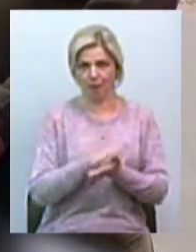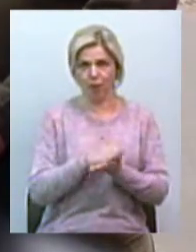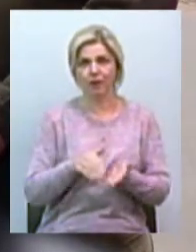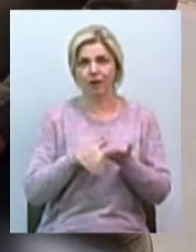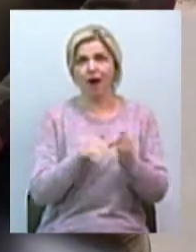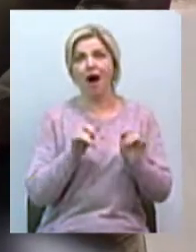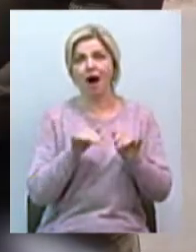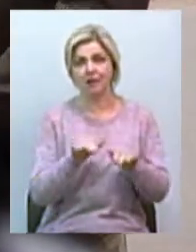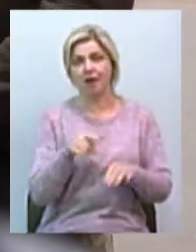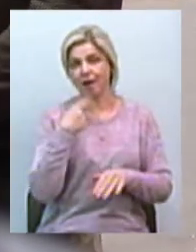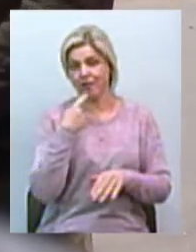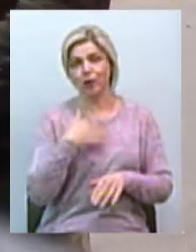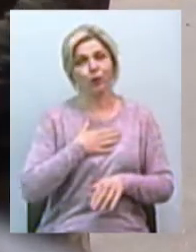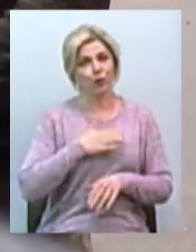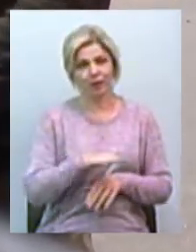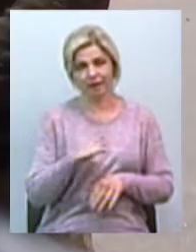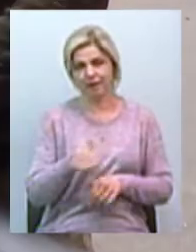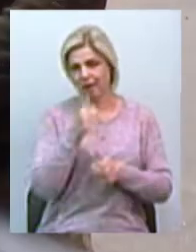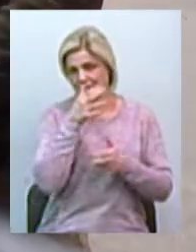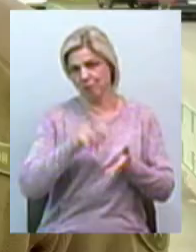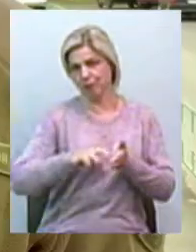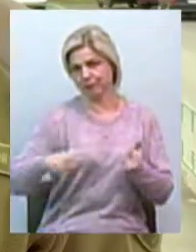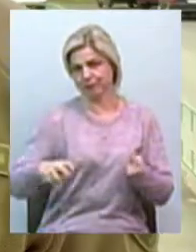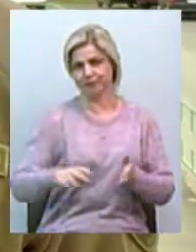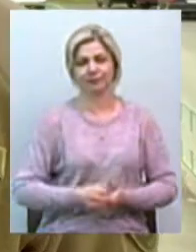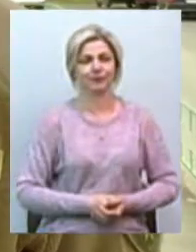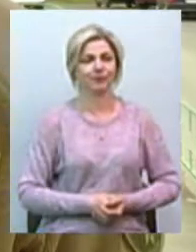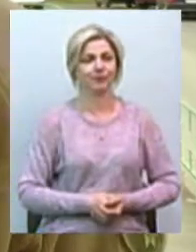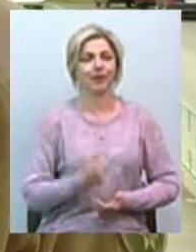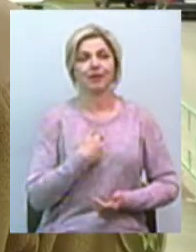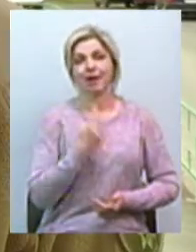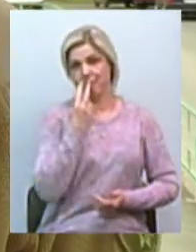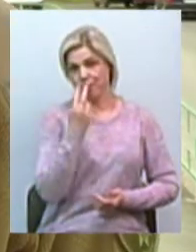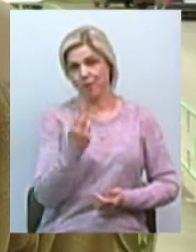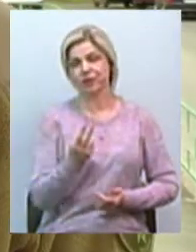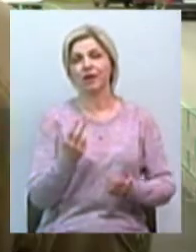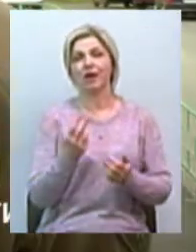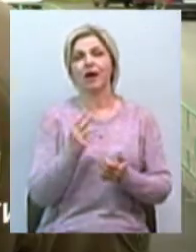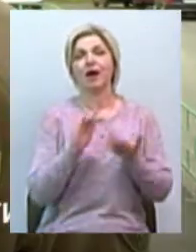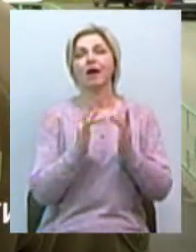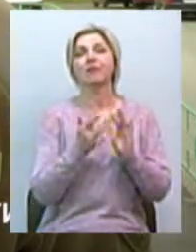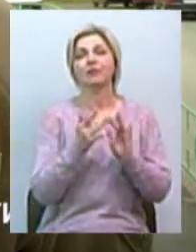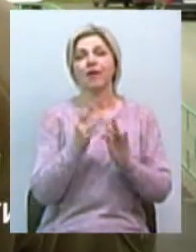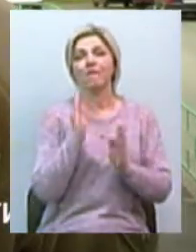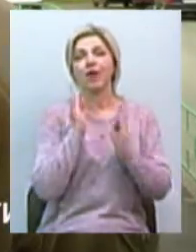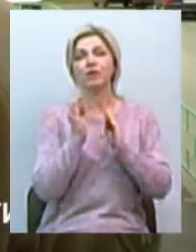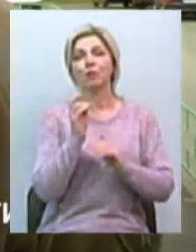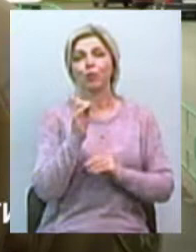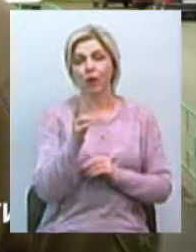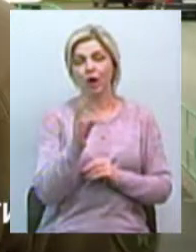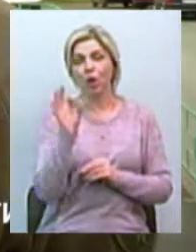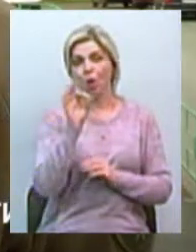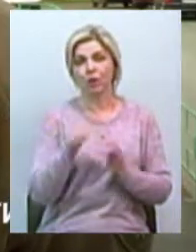говорить, любить дітей, тому не міг стояти осторонь. «Я побачив пост в соціальній мережі Facebook про